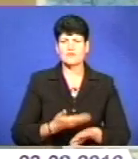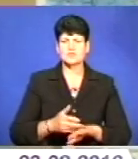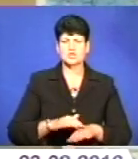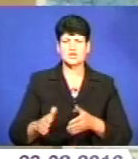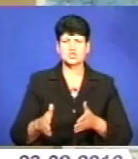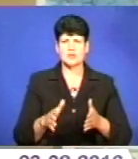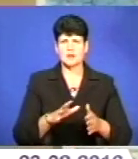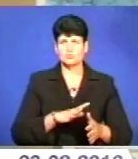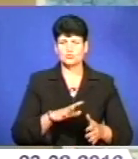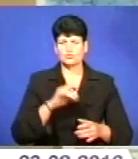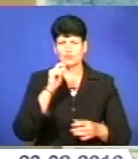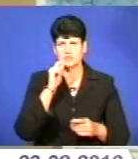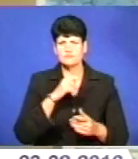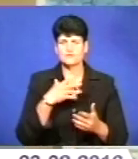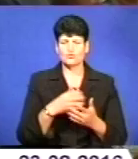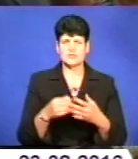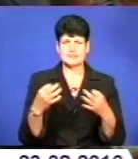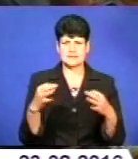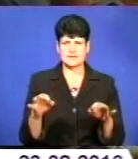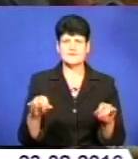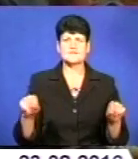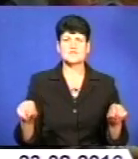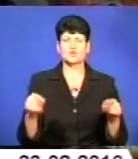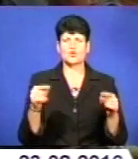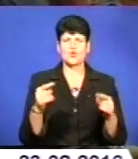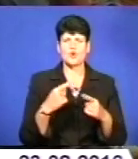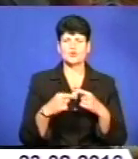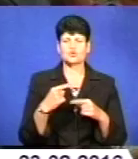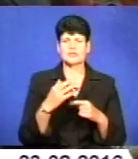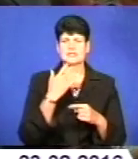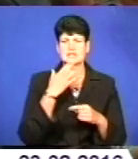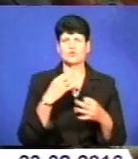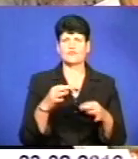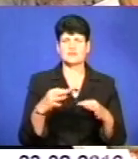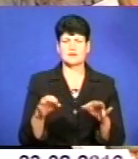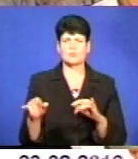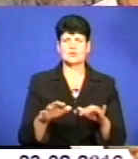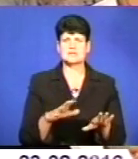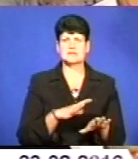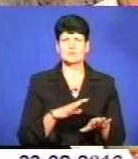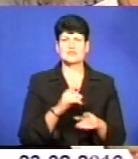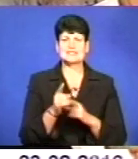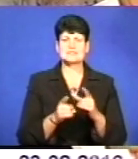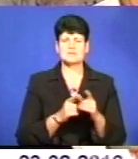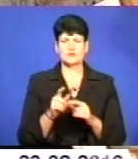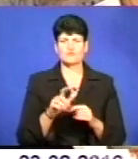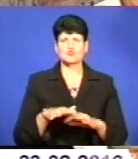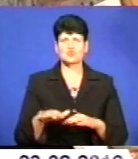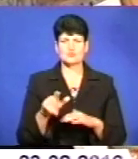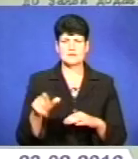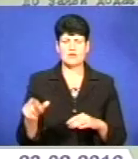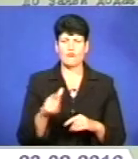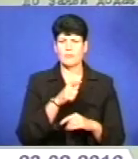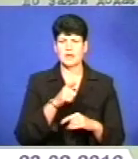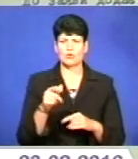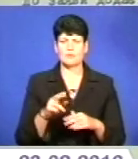пройшла Україна до своєї незалежності. Відродженню національно-визвольних процесів сприяли бурхливі зміни в суспільстві у період перебудови.